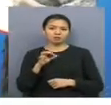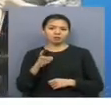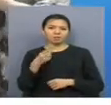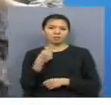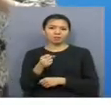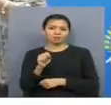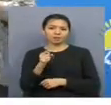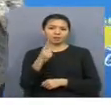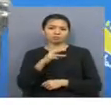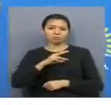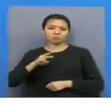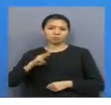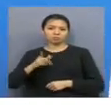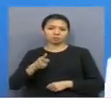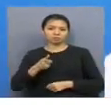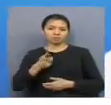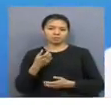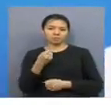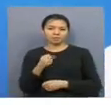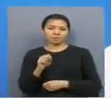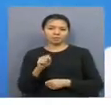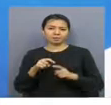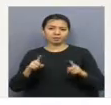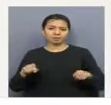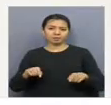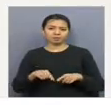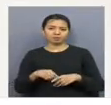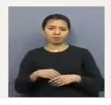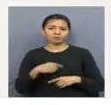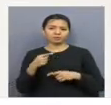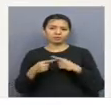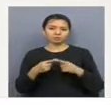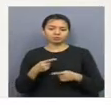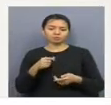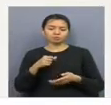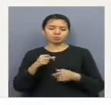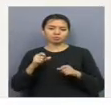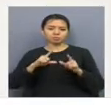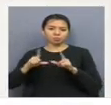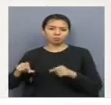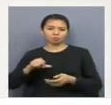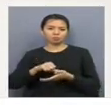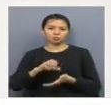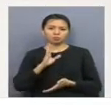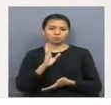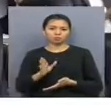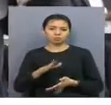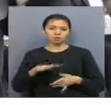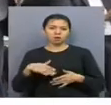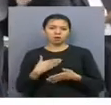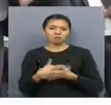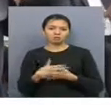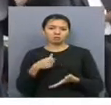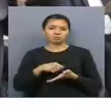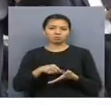женғпаз атанып, 1 миллион тенгелік сертификатымен байқаудың республикалық кезеңіне қатысу мүмкіндігіне еб олды. Бұдан бөліп байқауда бенселдер